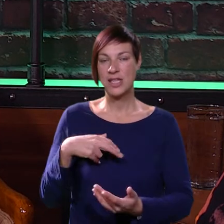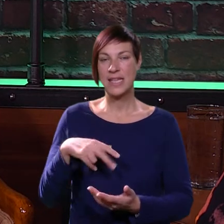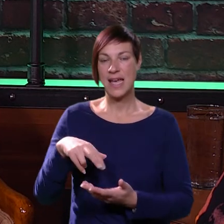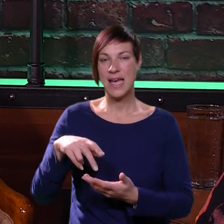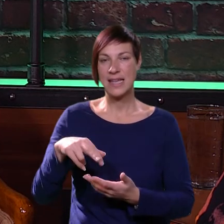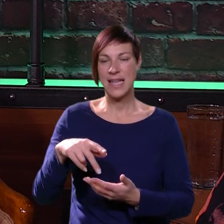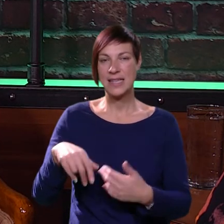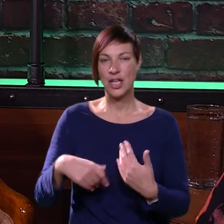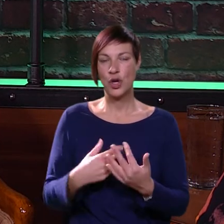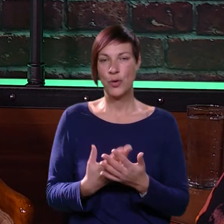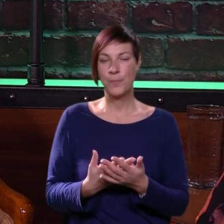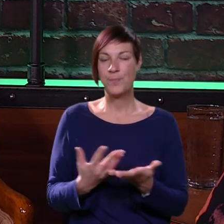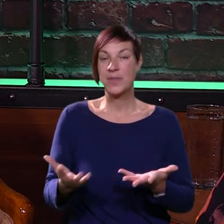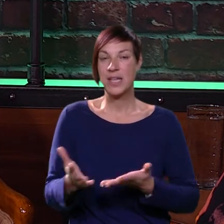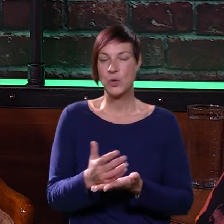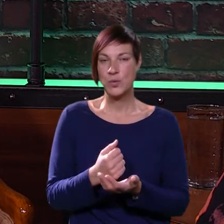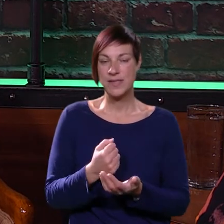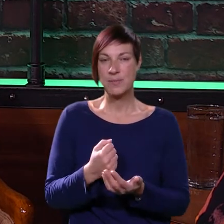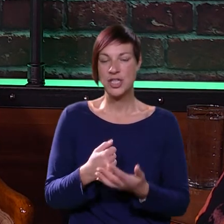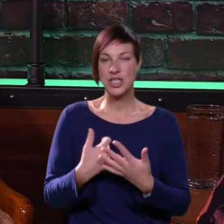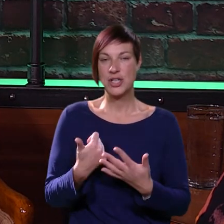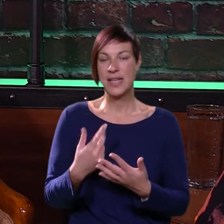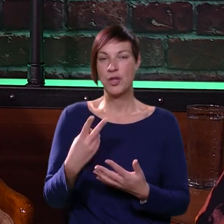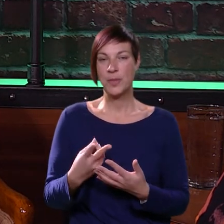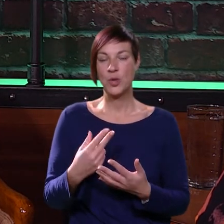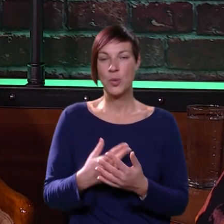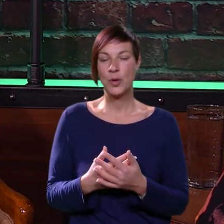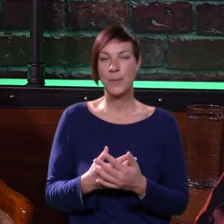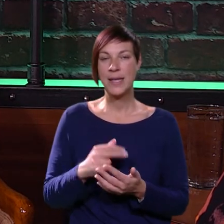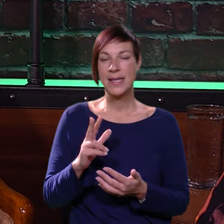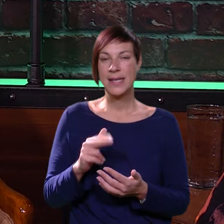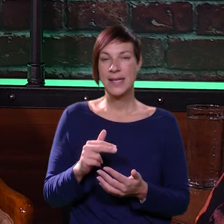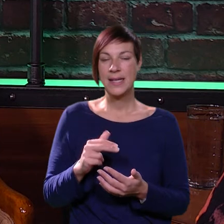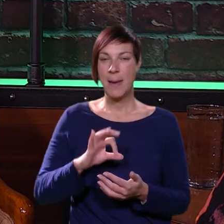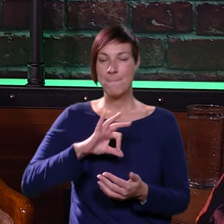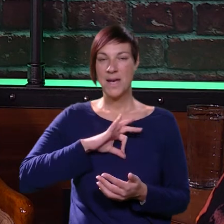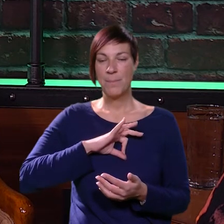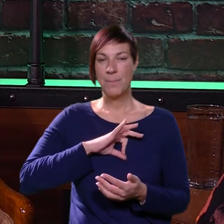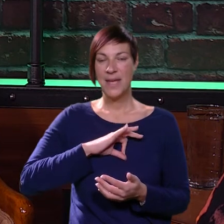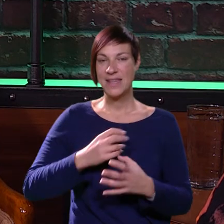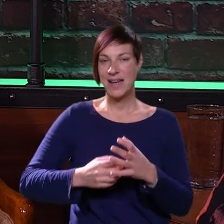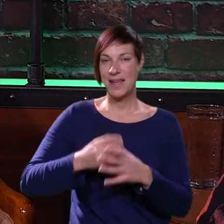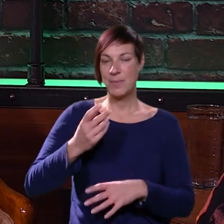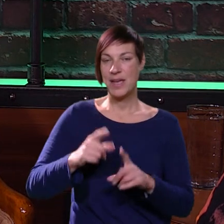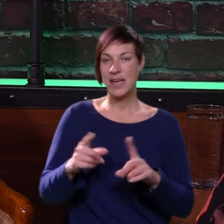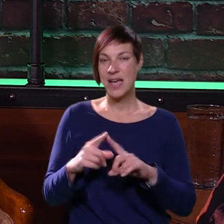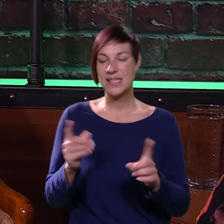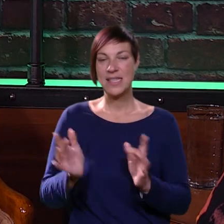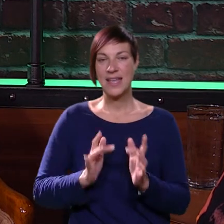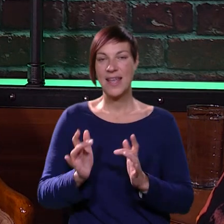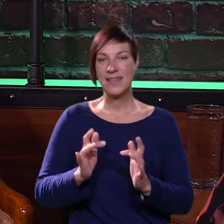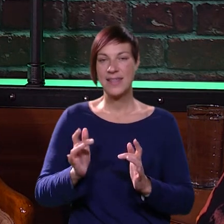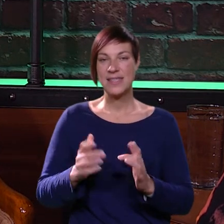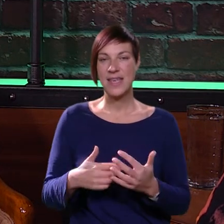atletikum i uspješna je u tome i jednom i drugom, ima medalje i pehore sa roznih